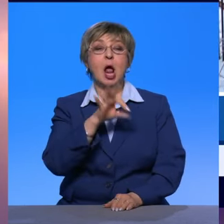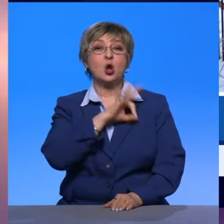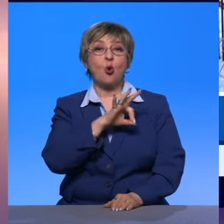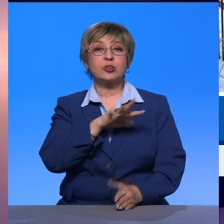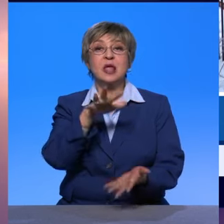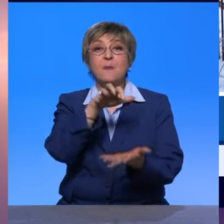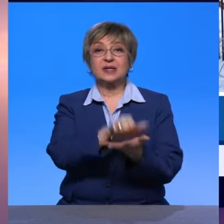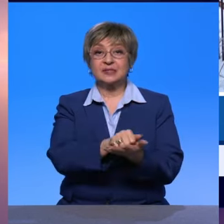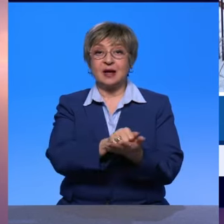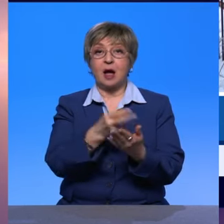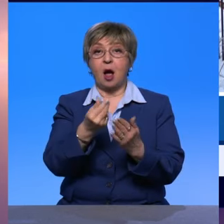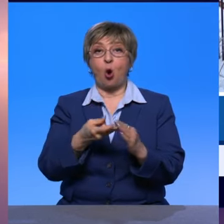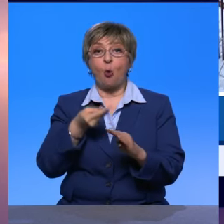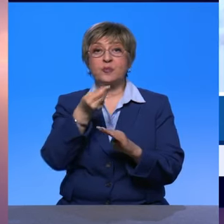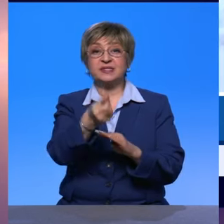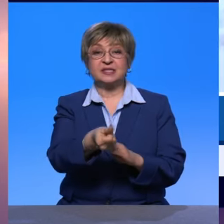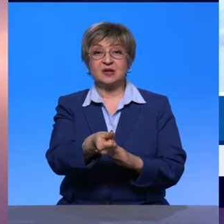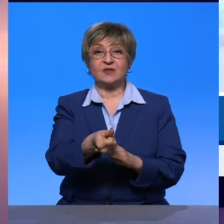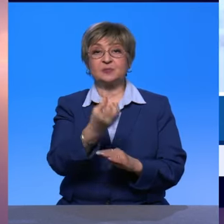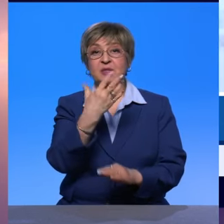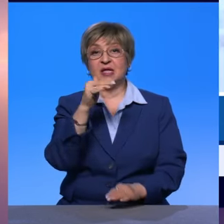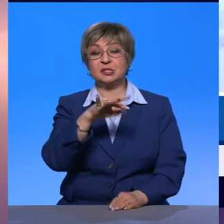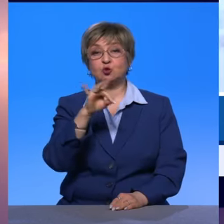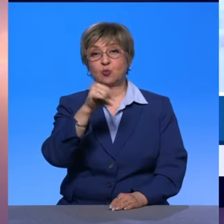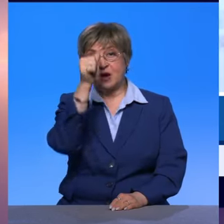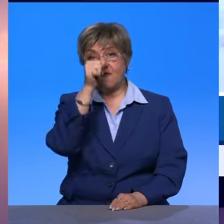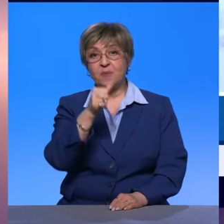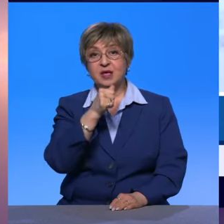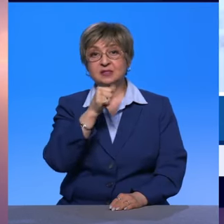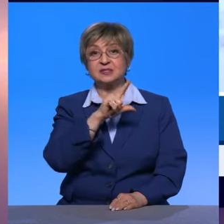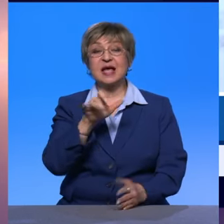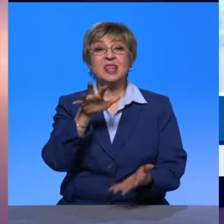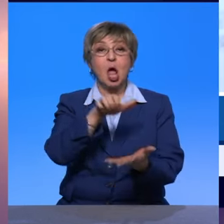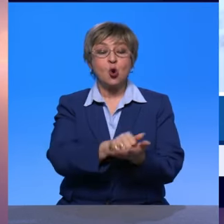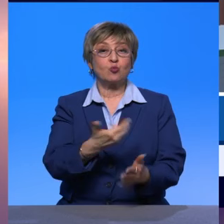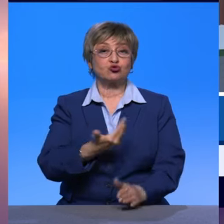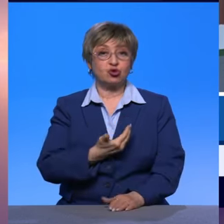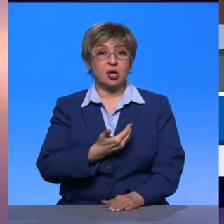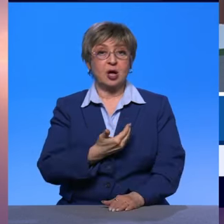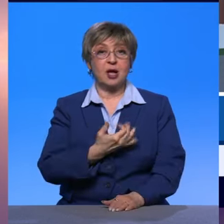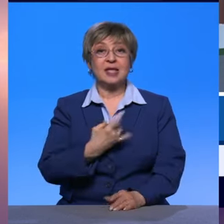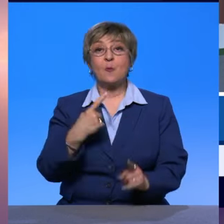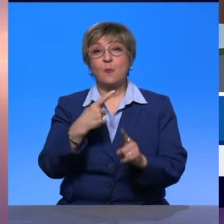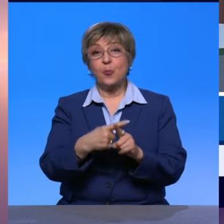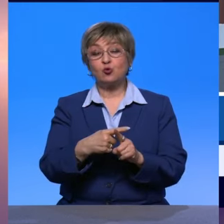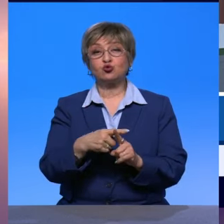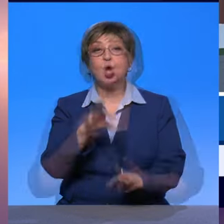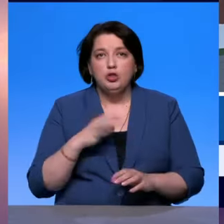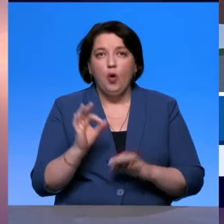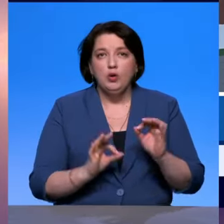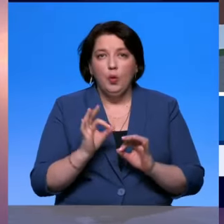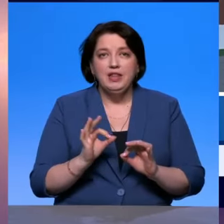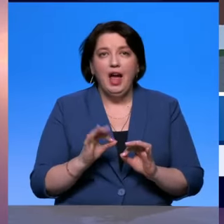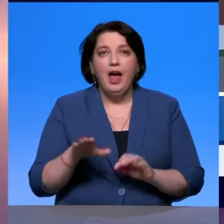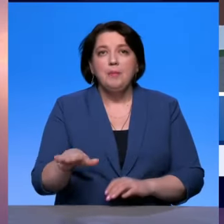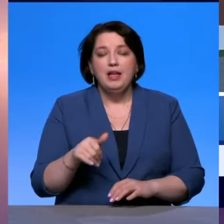компенсировалась 15 тысяч рублей в месяц за наем жилья. И плюс еще льготная ипотека. Так вот, если